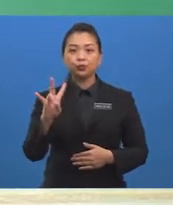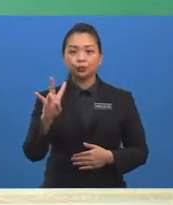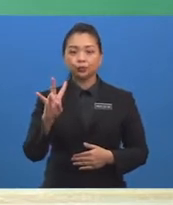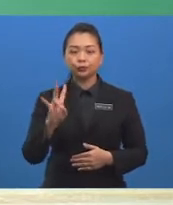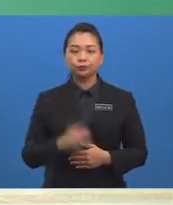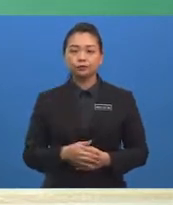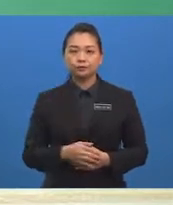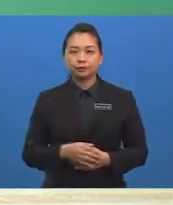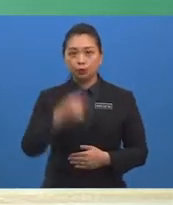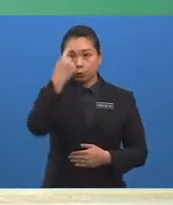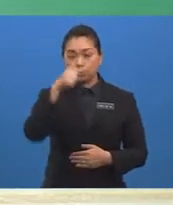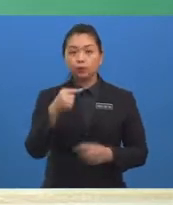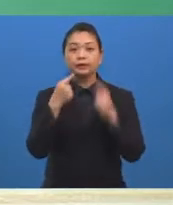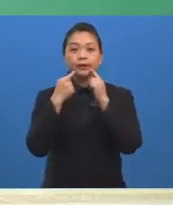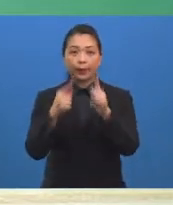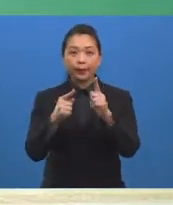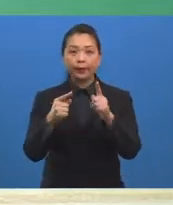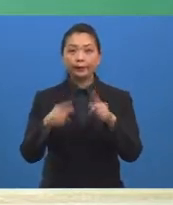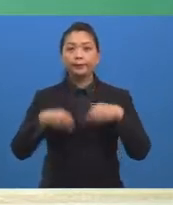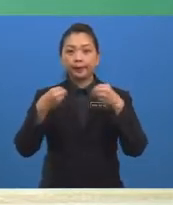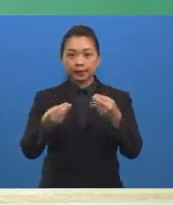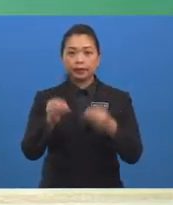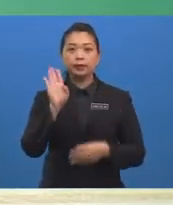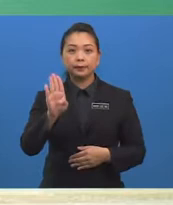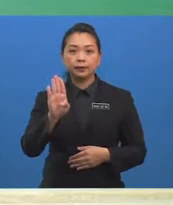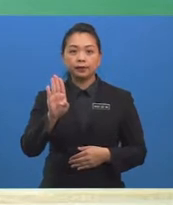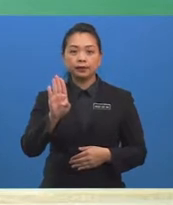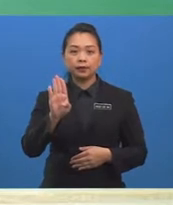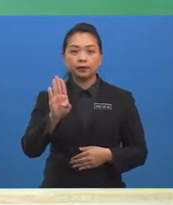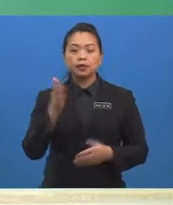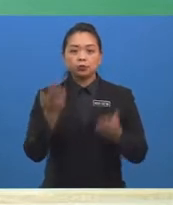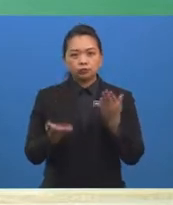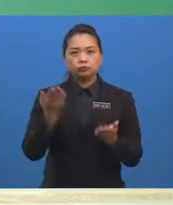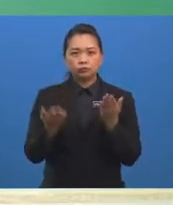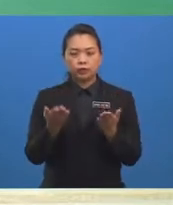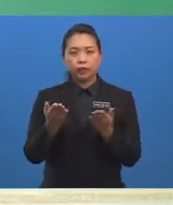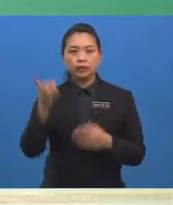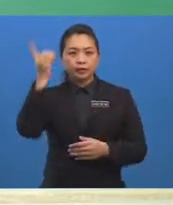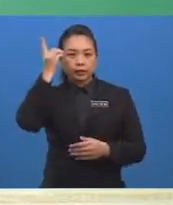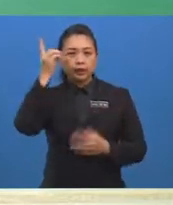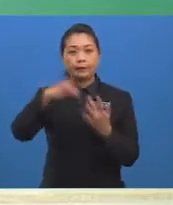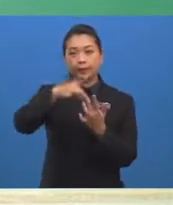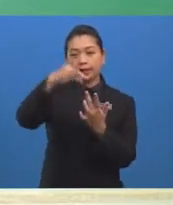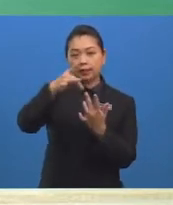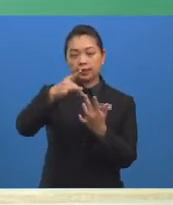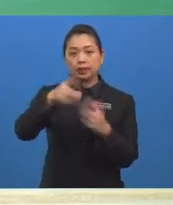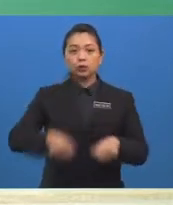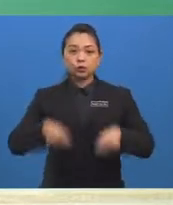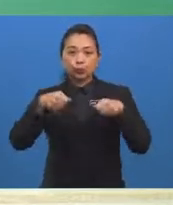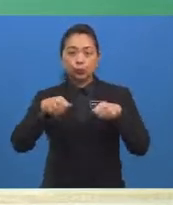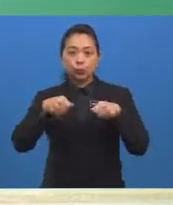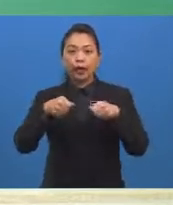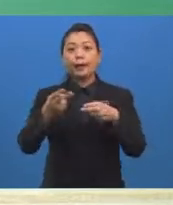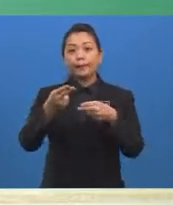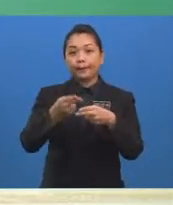Untuk jawapan bagi B pula Kebarangkalian Daniel memilih seluar pendek bagi kedua